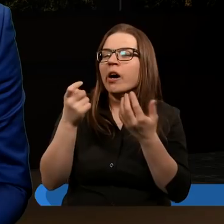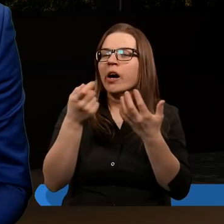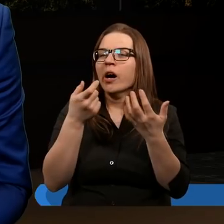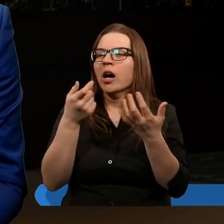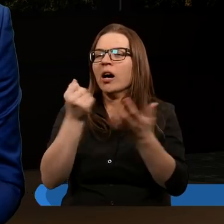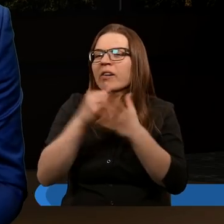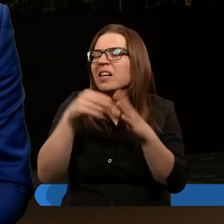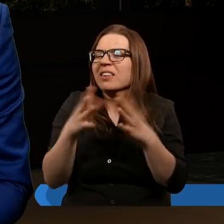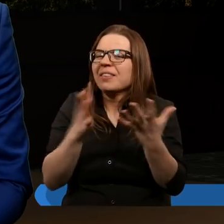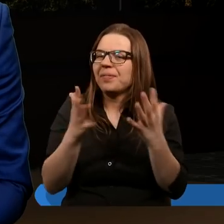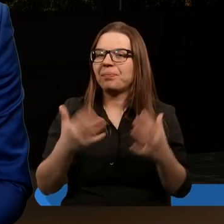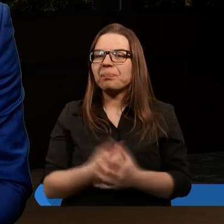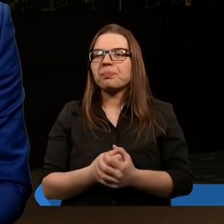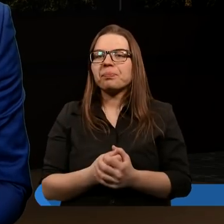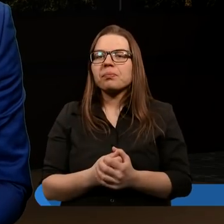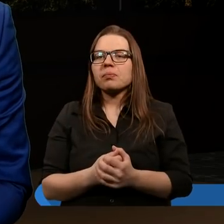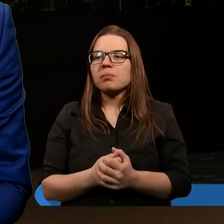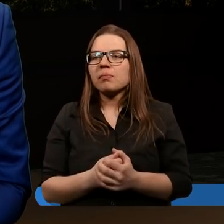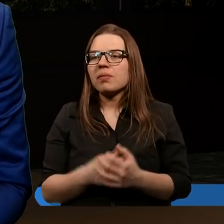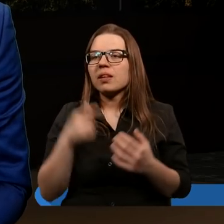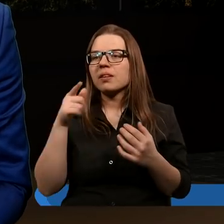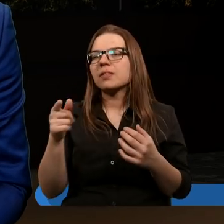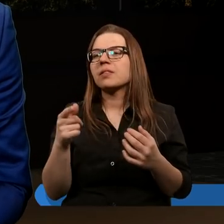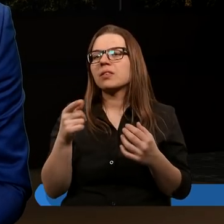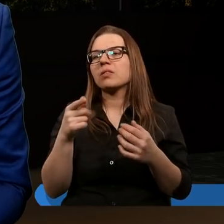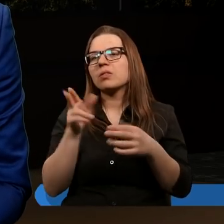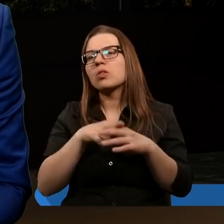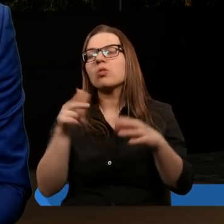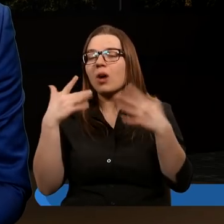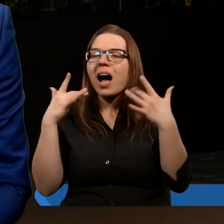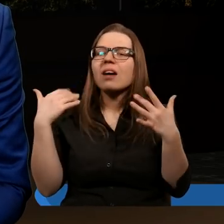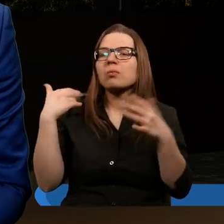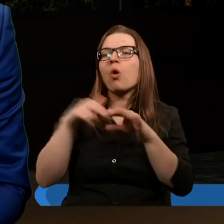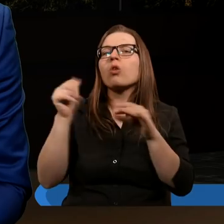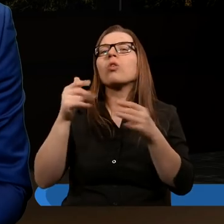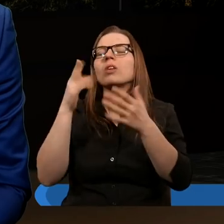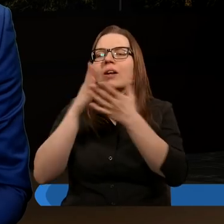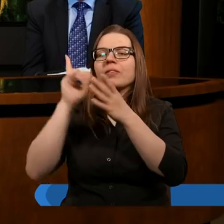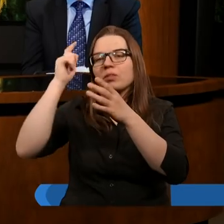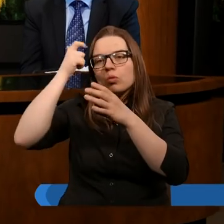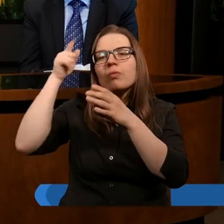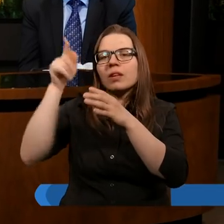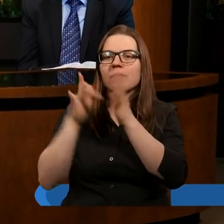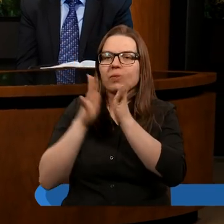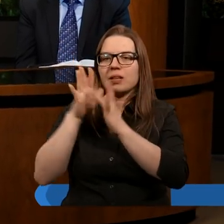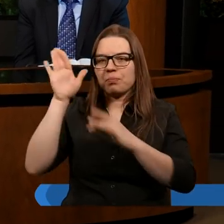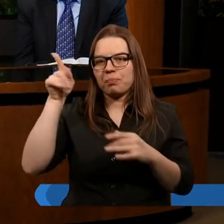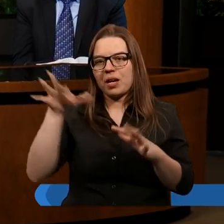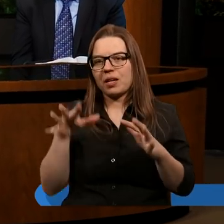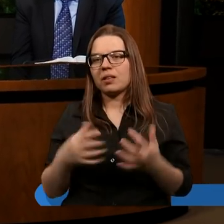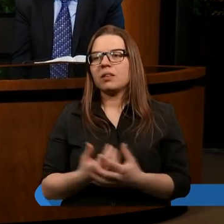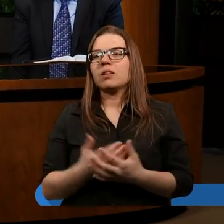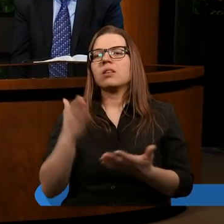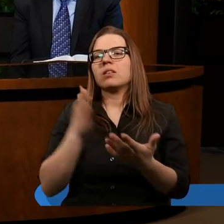kiedy byli przyszedłowani, do tego, jak właśnie Grzegorz mówił, kiedy jeden umierał, to dziesięciu przychodziło właśnie na jego miejsce. Ten okres